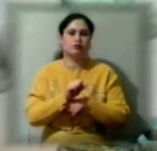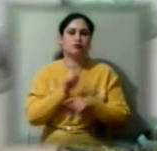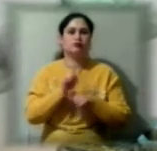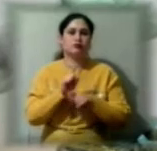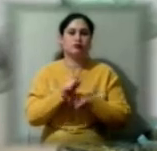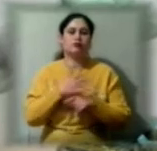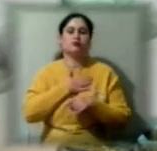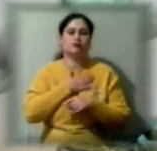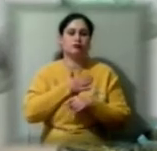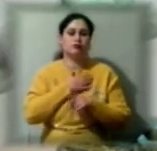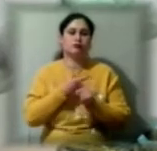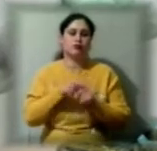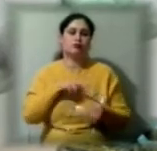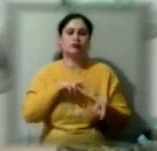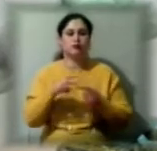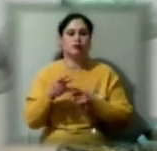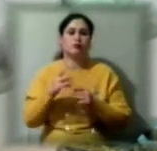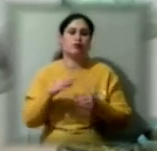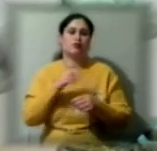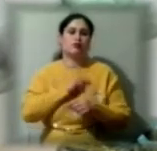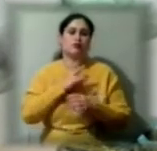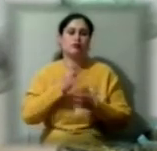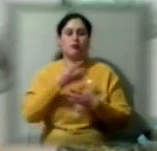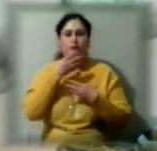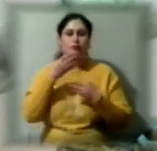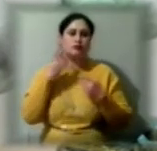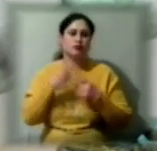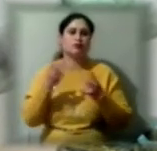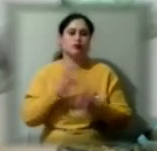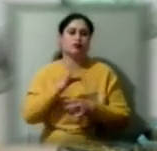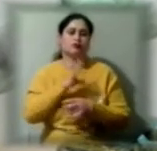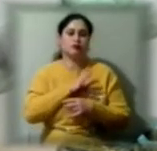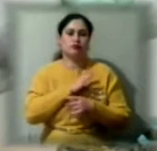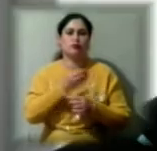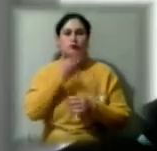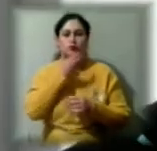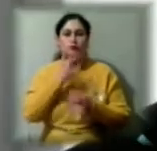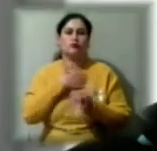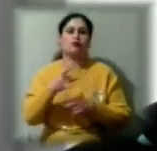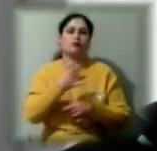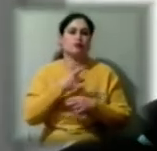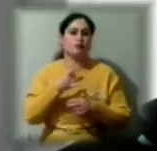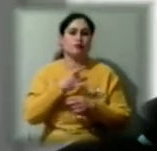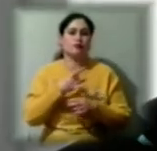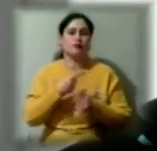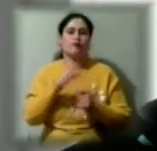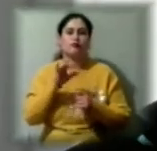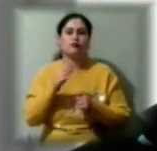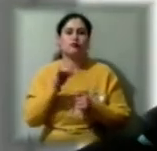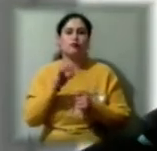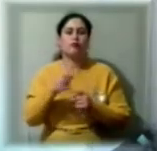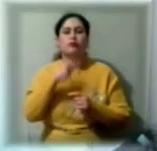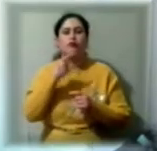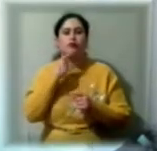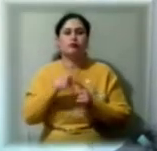то ми перейшли працювати на маски, бо потрібні були маски в нашому районі. Володимир Шургалін говорить, що за